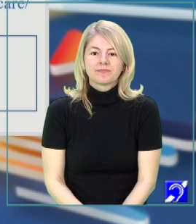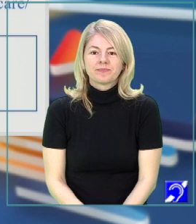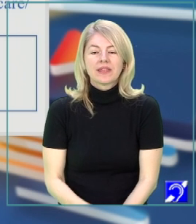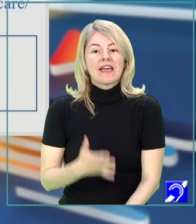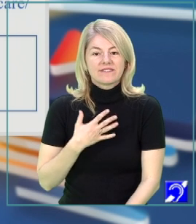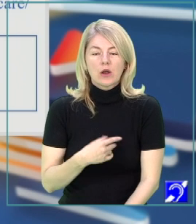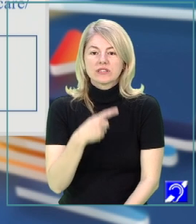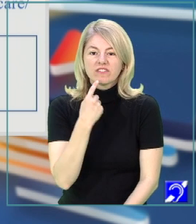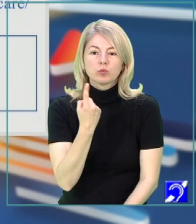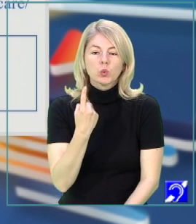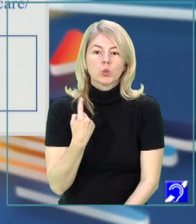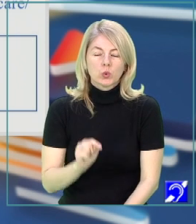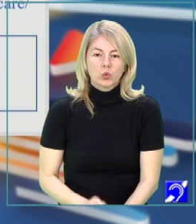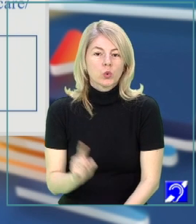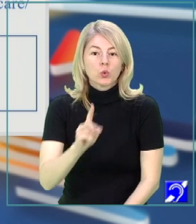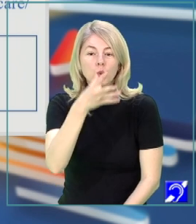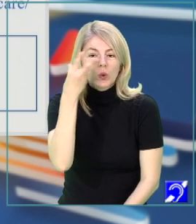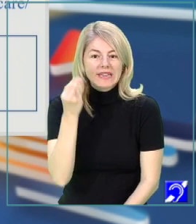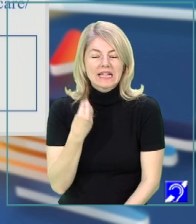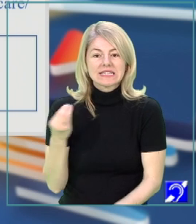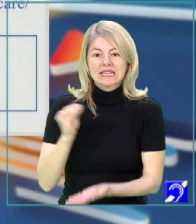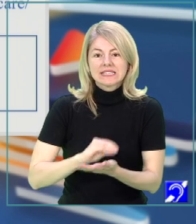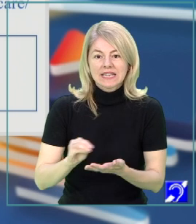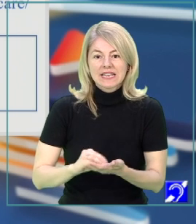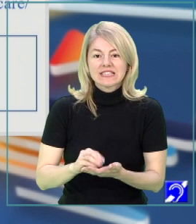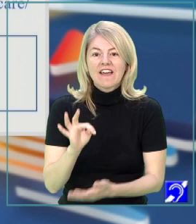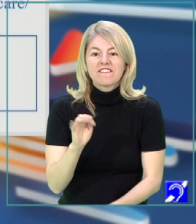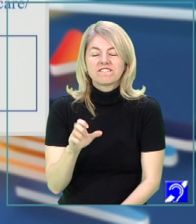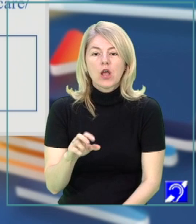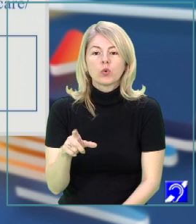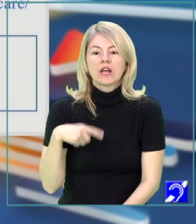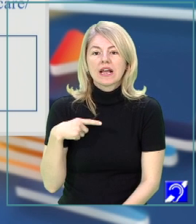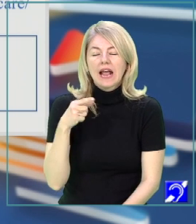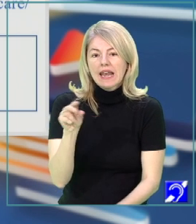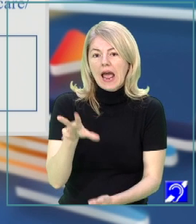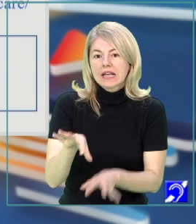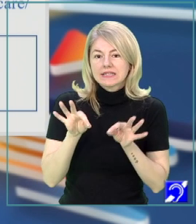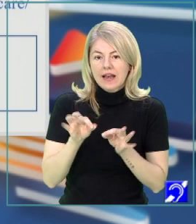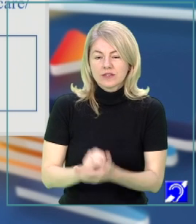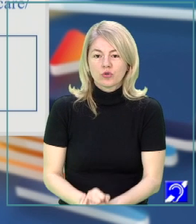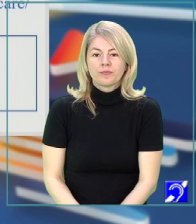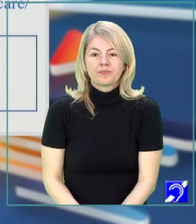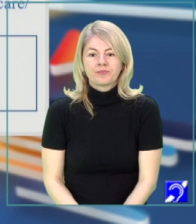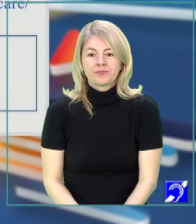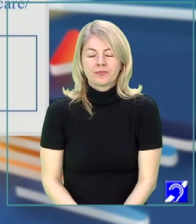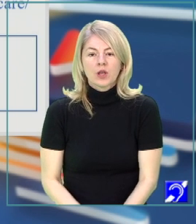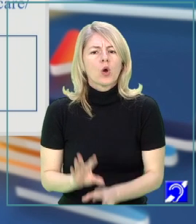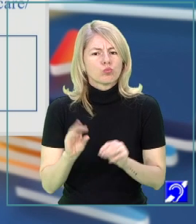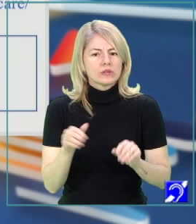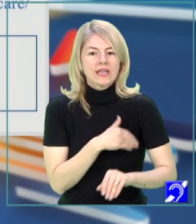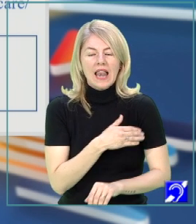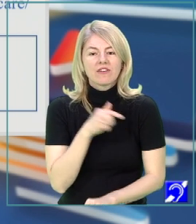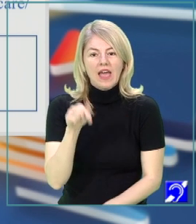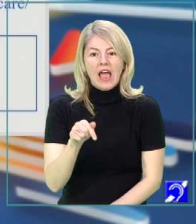Vreau să vă spun un lucru. Nu uitați să precizați felul figurii de stil pe care ați selectat-o. Mulți elevi